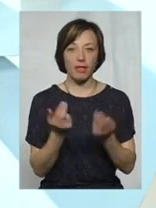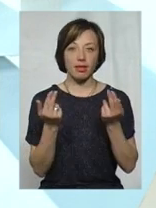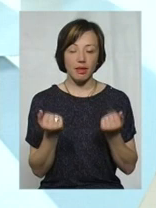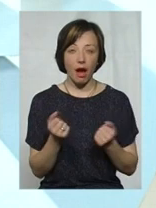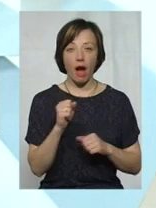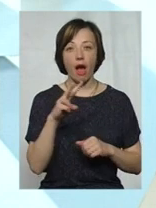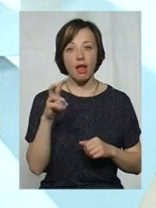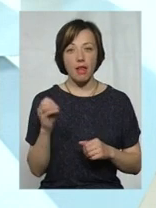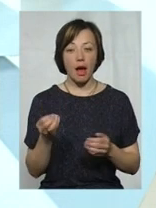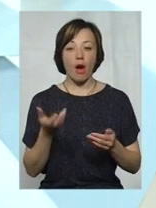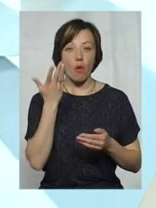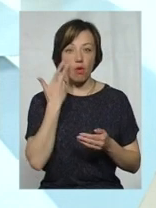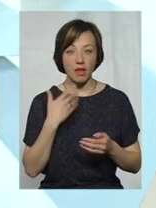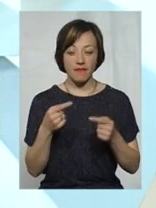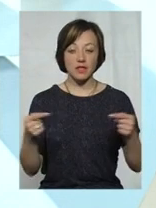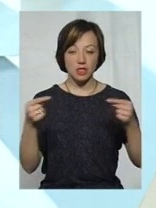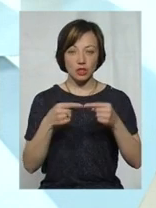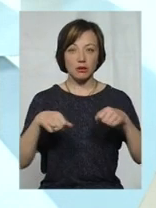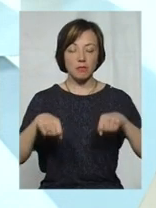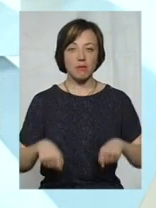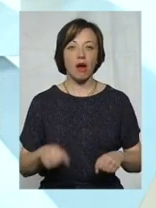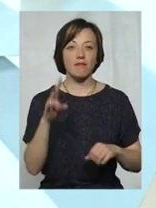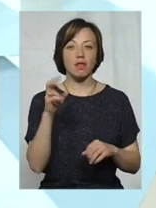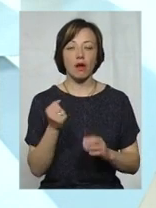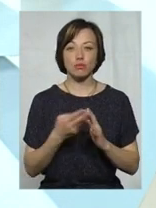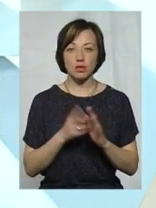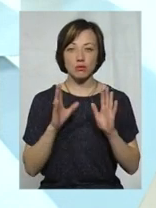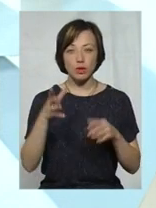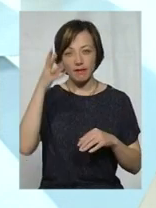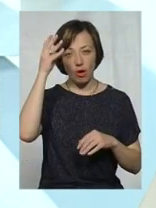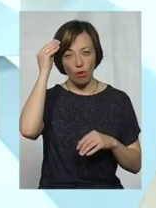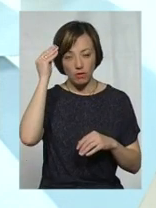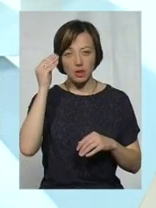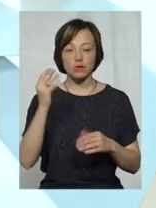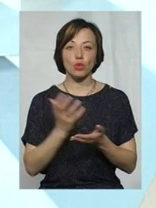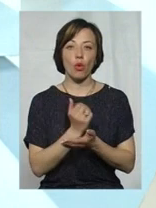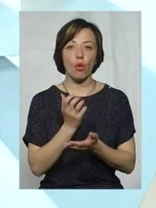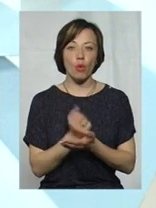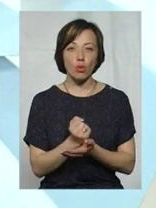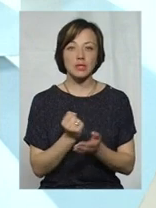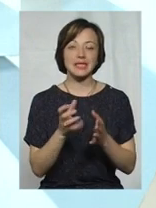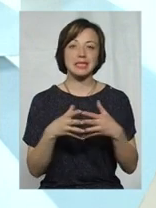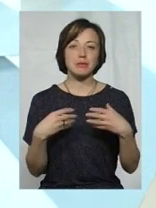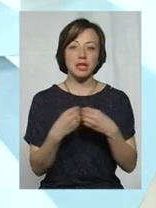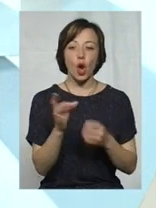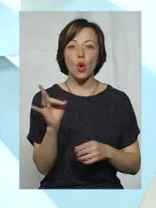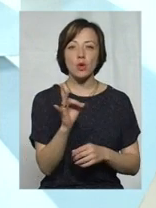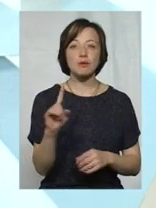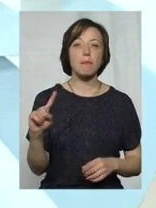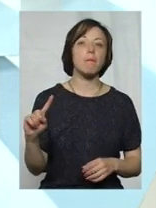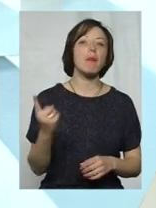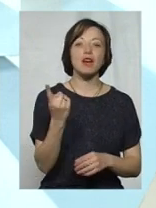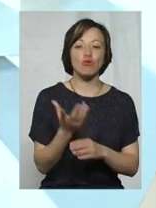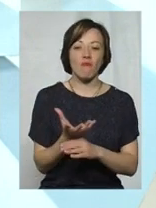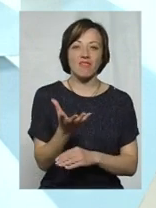мірі, але ми, коли будемо означати право на житлову субсидію, будемо враховувати до доходу такої сім'ї розмір першого